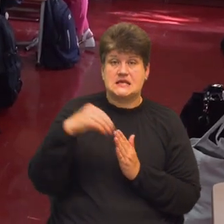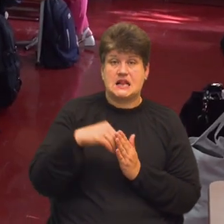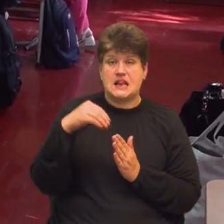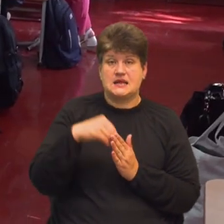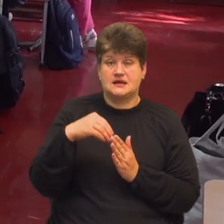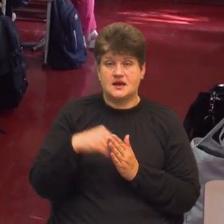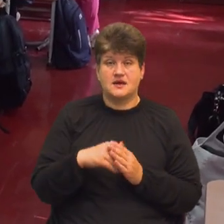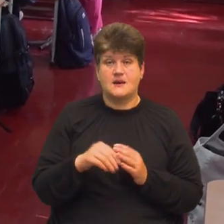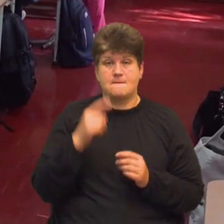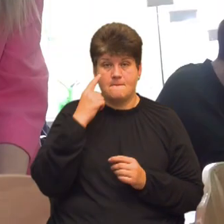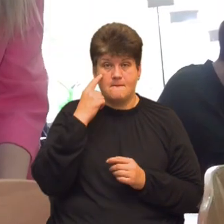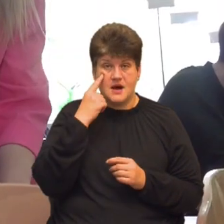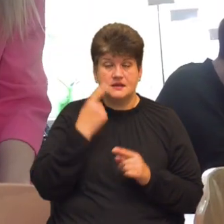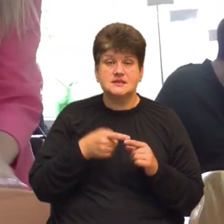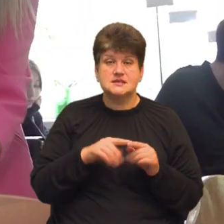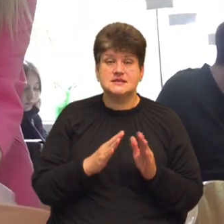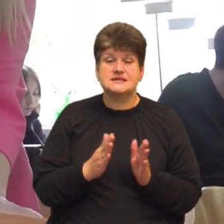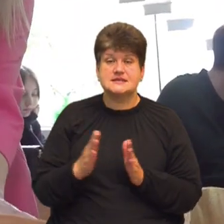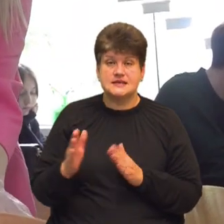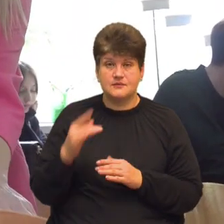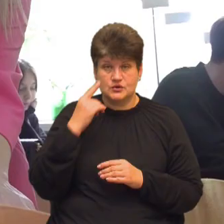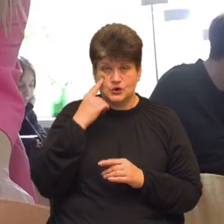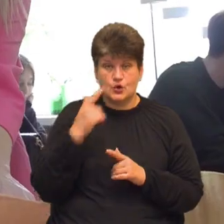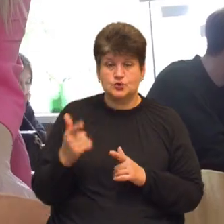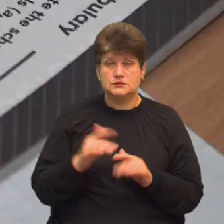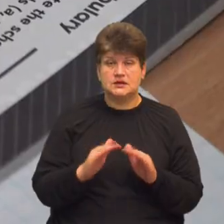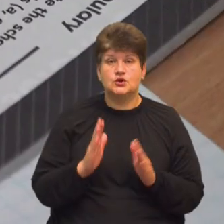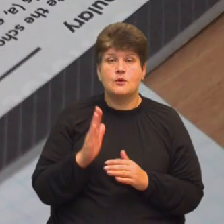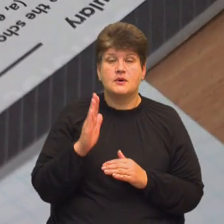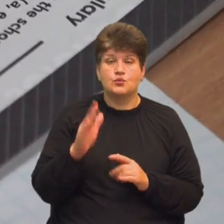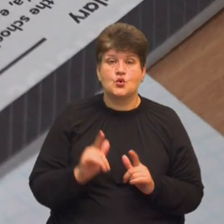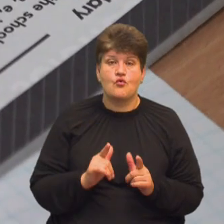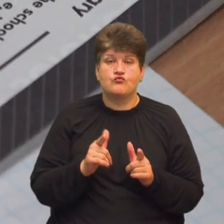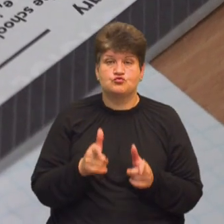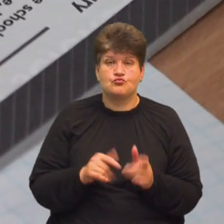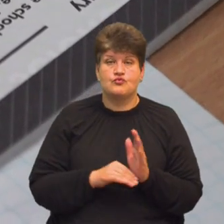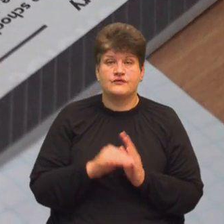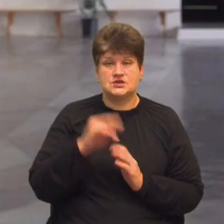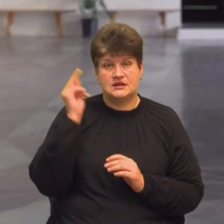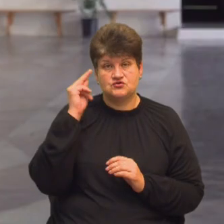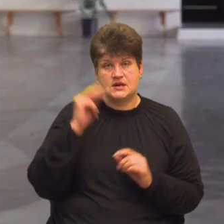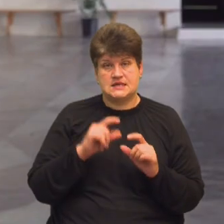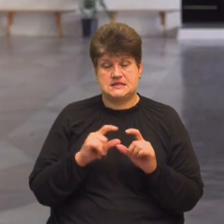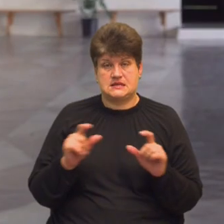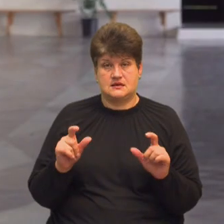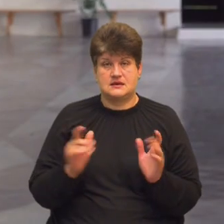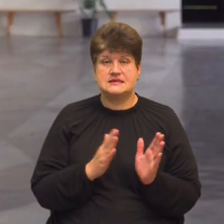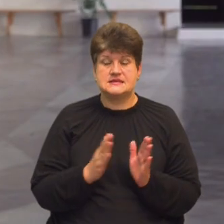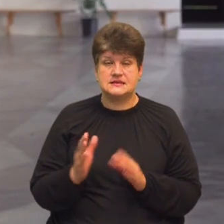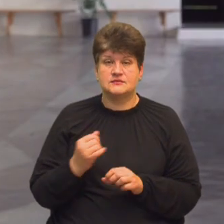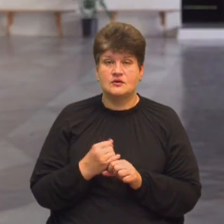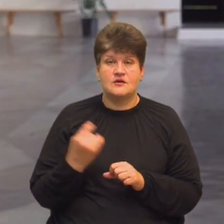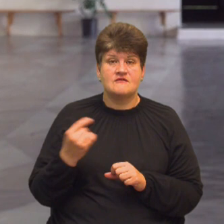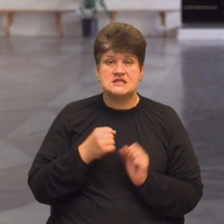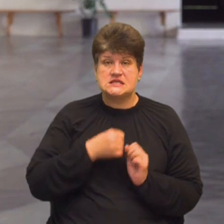словами Лілія Вавринів, така система оцінювання готує учнів до майбутнього вступу у вищі навчальні заклади. Система введена у старших